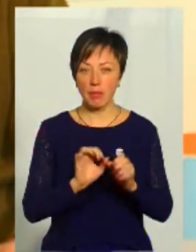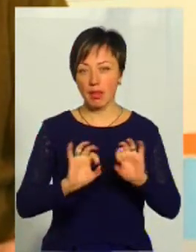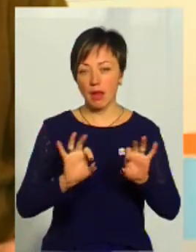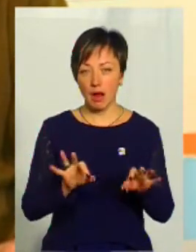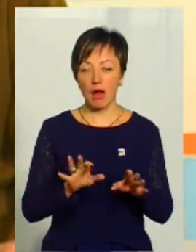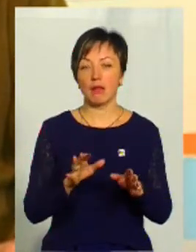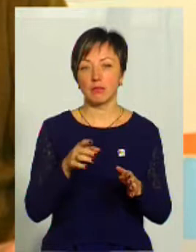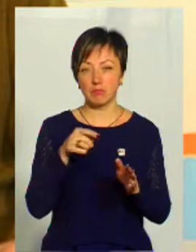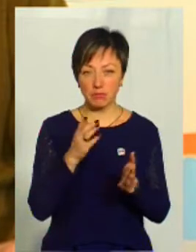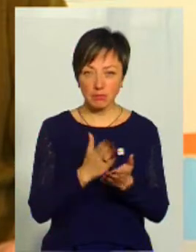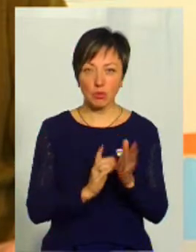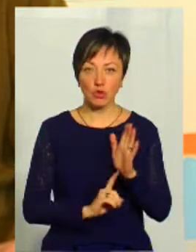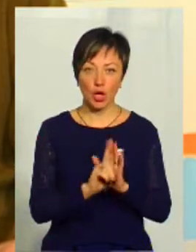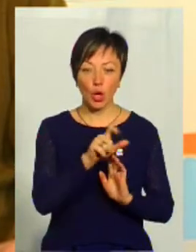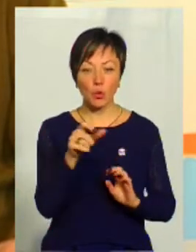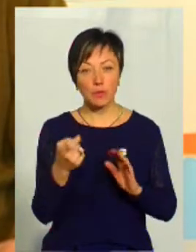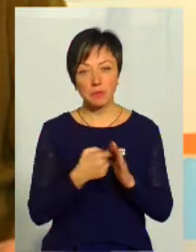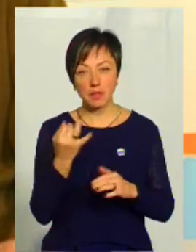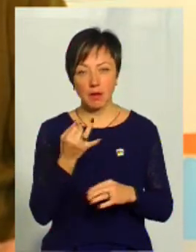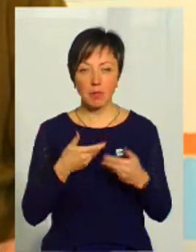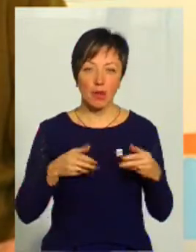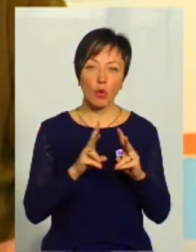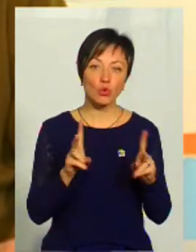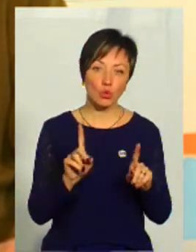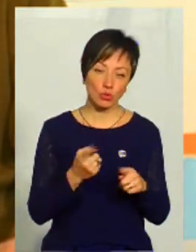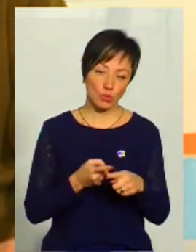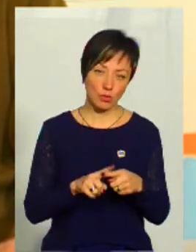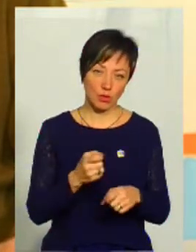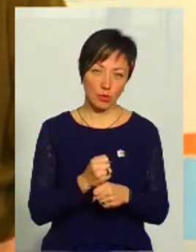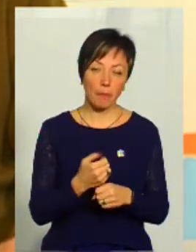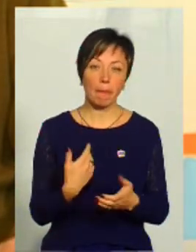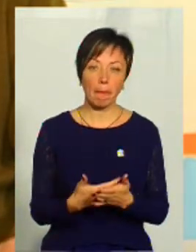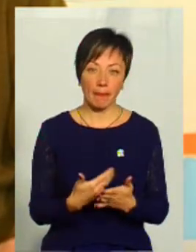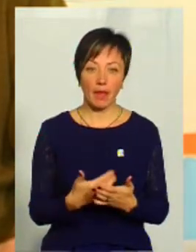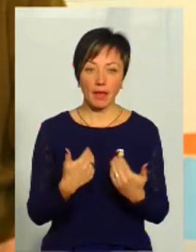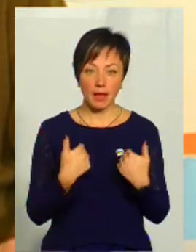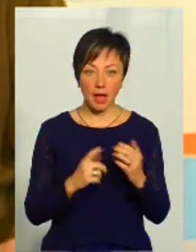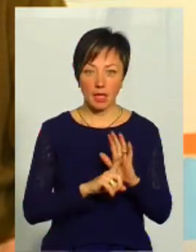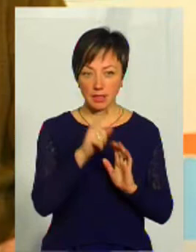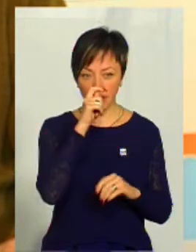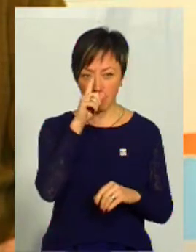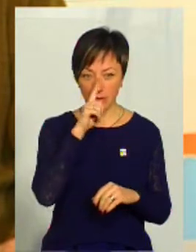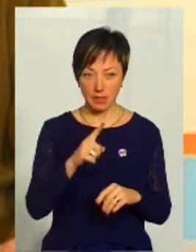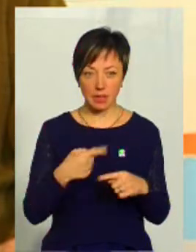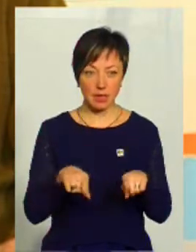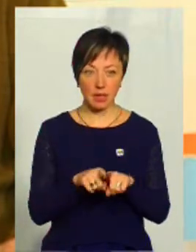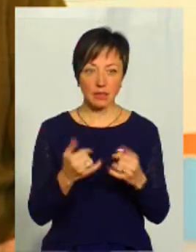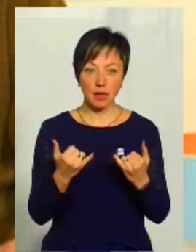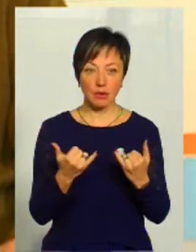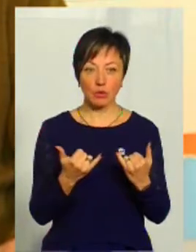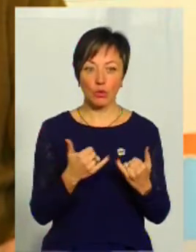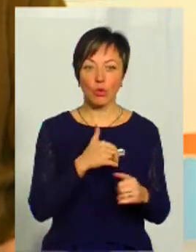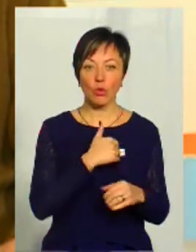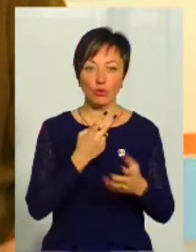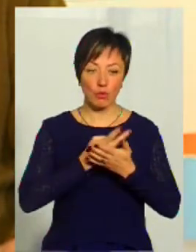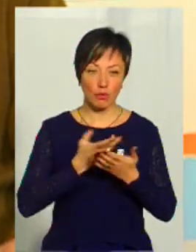супроводжується тим, що починають люди цікавитися нам, хто ми і що ми. До прикладу, я з квітня місяця, це я так зараз вже